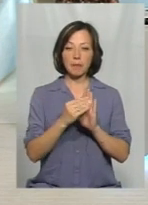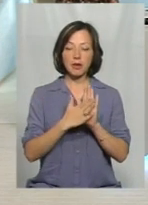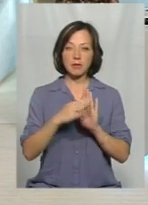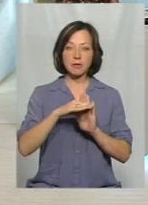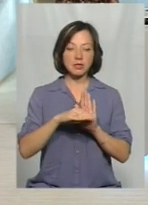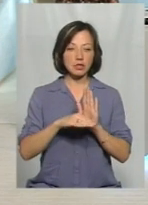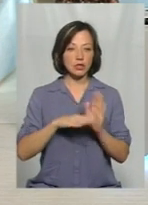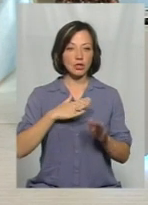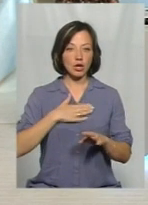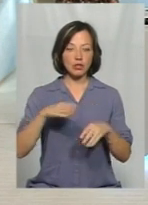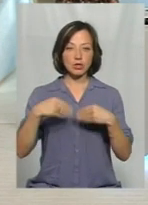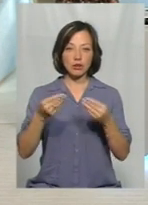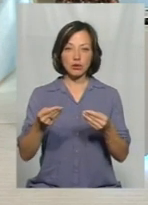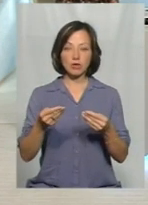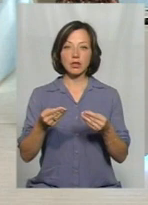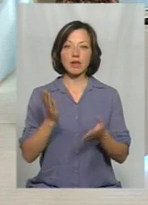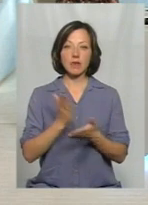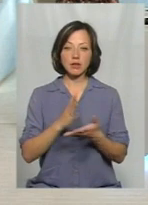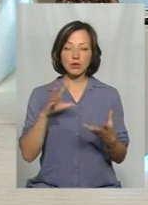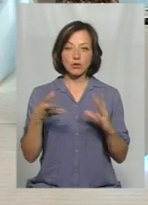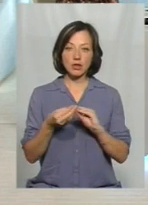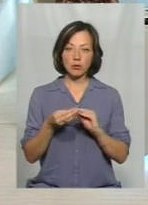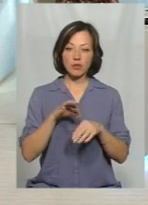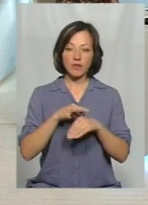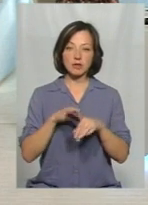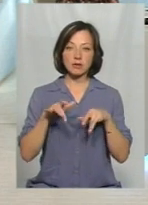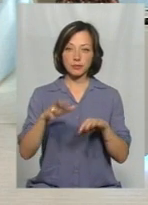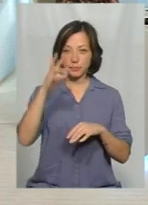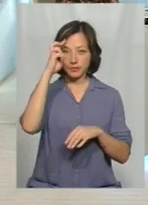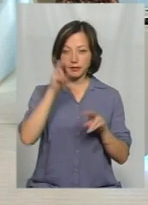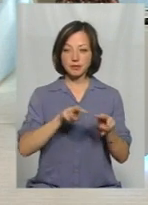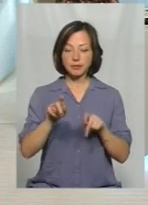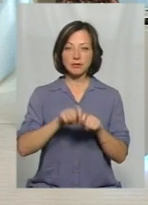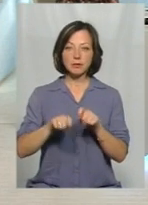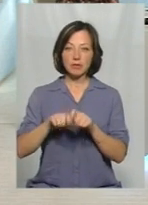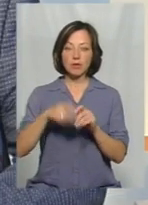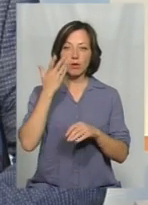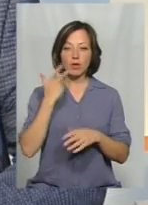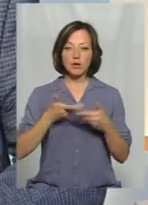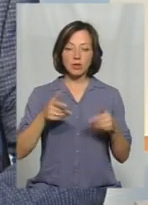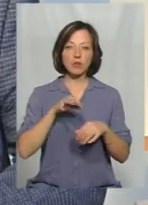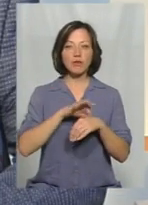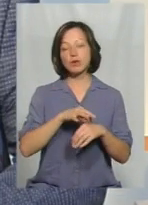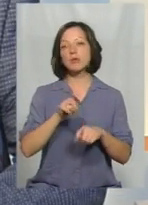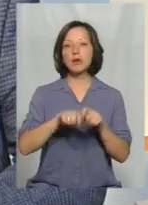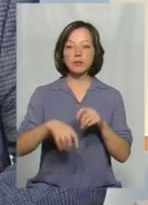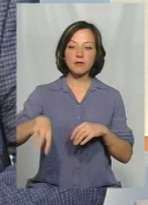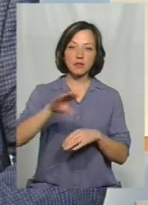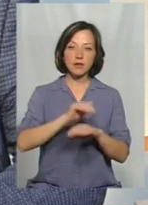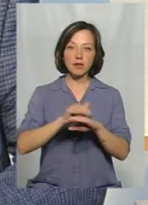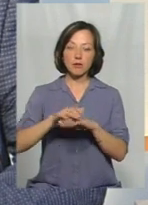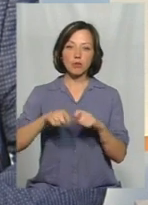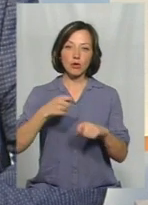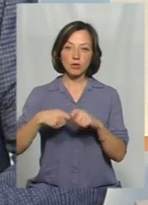наші надаються. Приписи являються результатами проведення заходів державного нагляду контролю. Коли ми проводимо перевірки, то по всіх виявлених